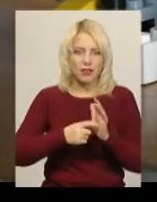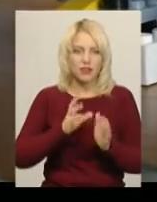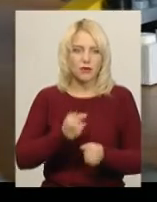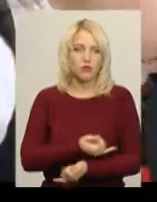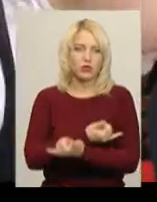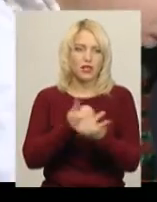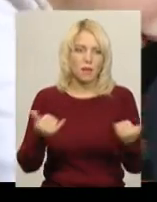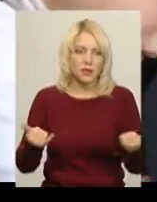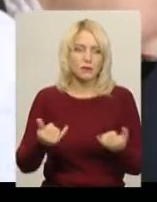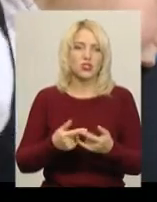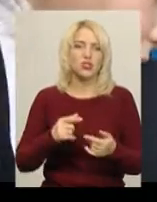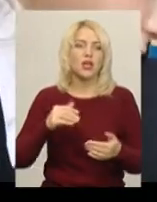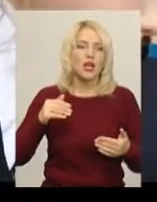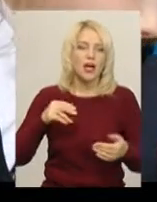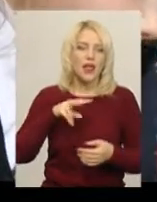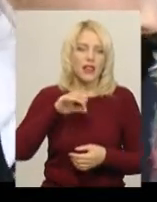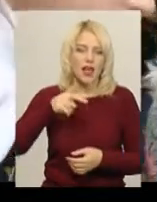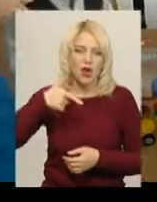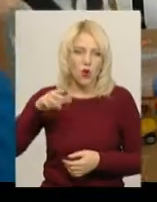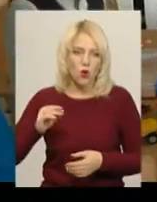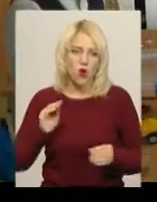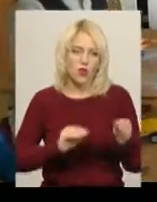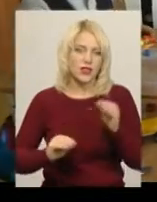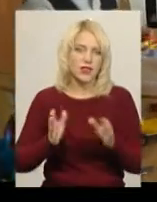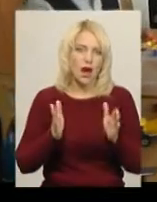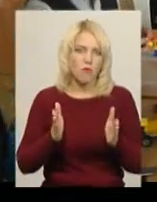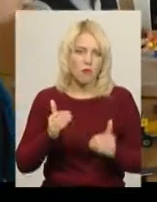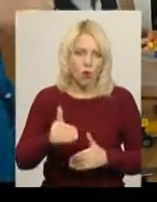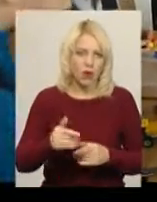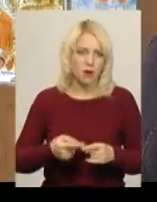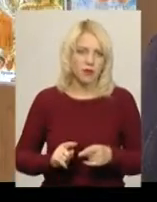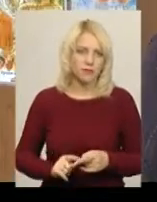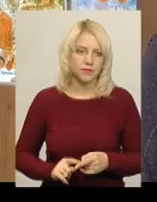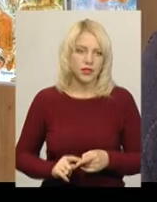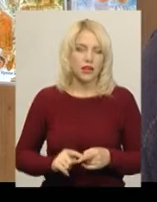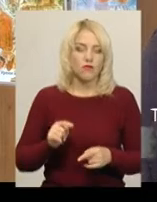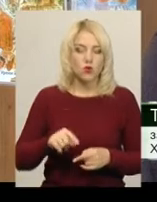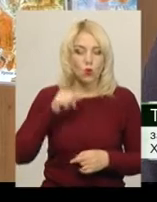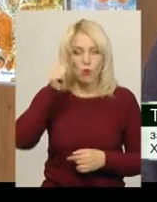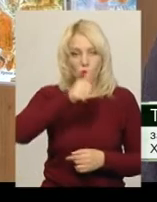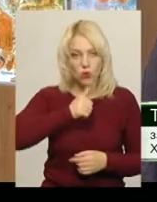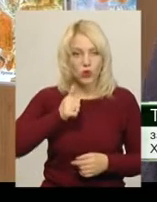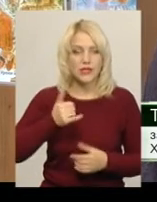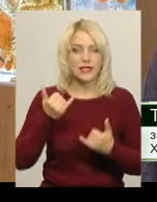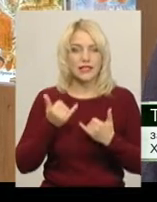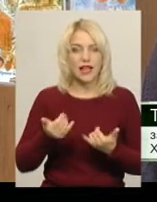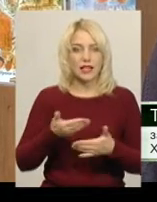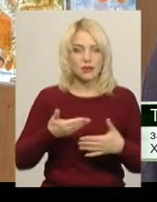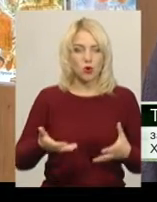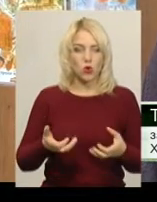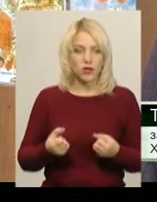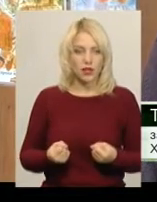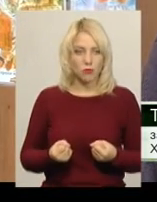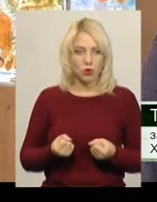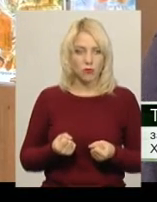новими, більшими наборами лего Так планують в обласному департаменті освіти і науки У цьому році зараз ми отримуємо якраз на